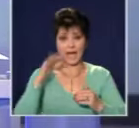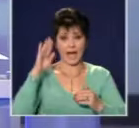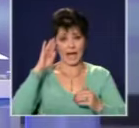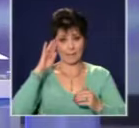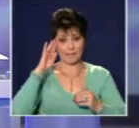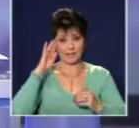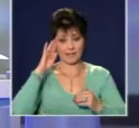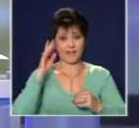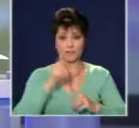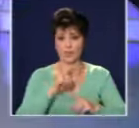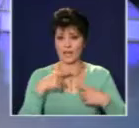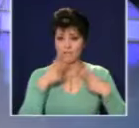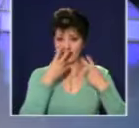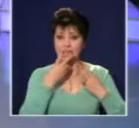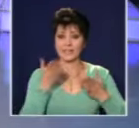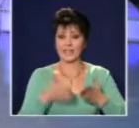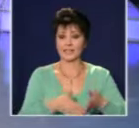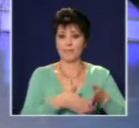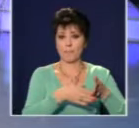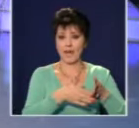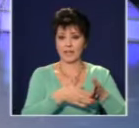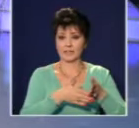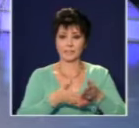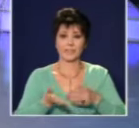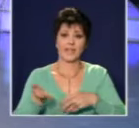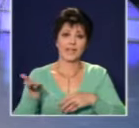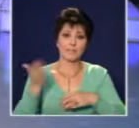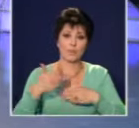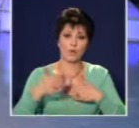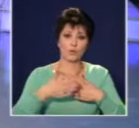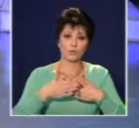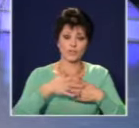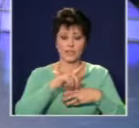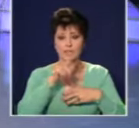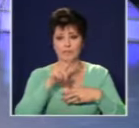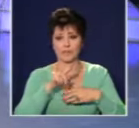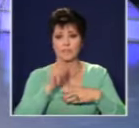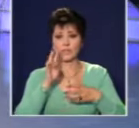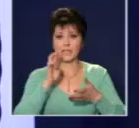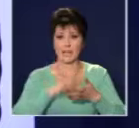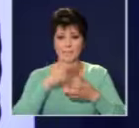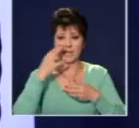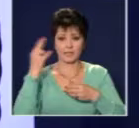така. Аз категорично не съм съгласен, защото армията винаги е в първите релизи. След по отношение на въпроса ви за банките.